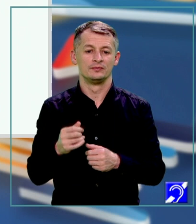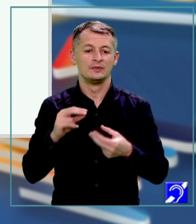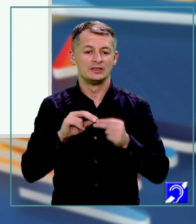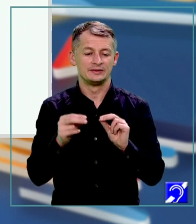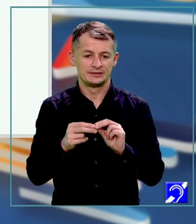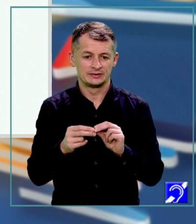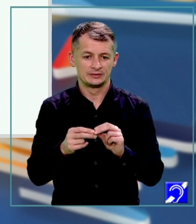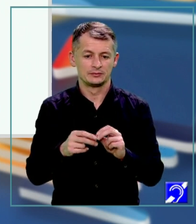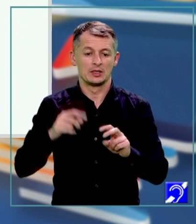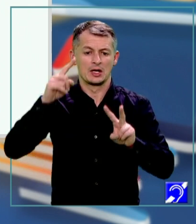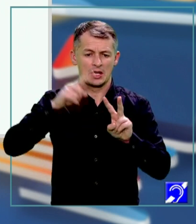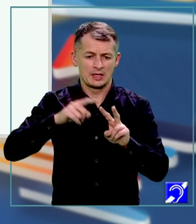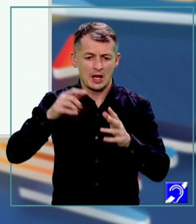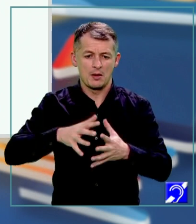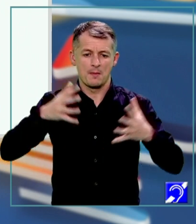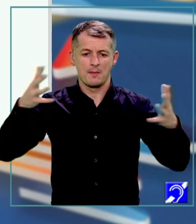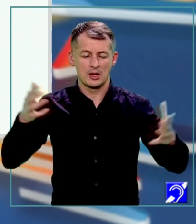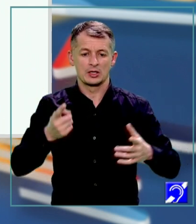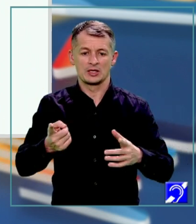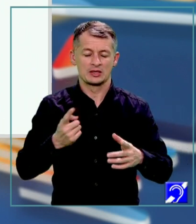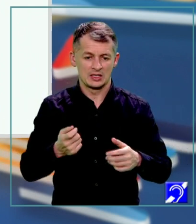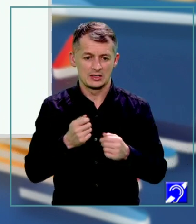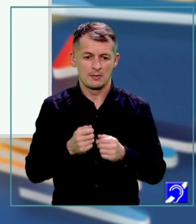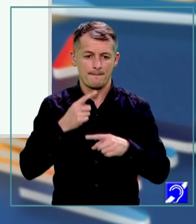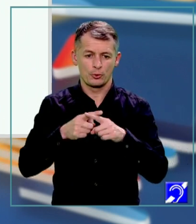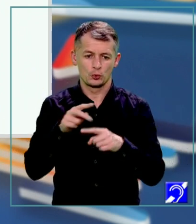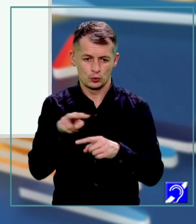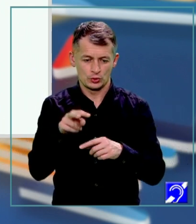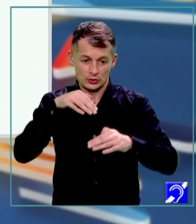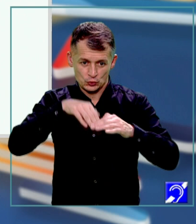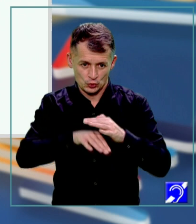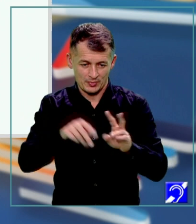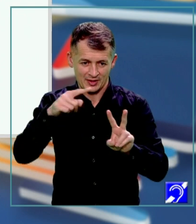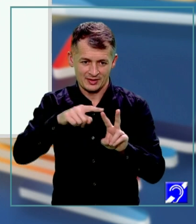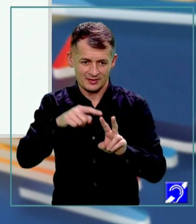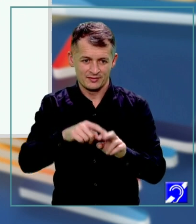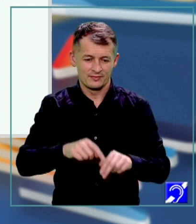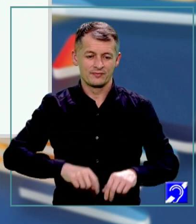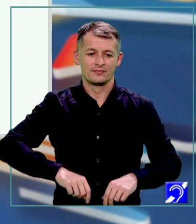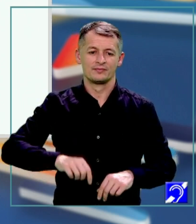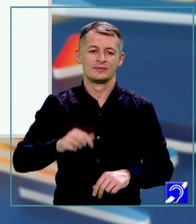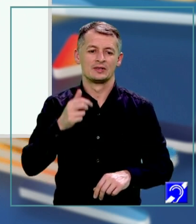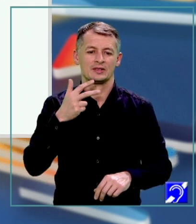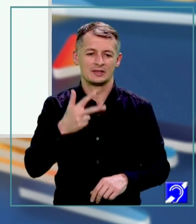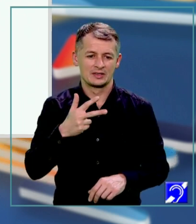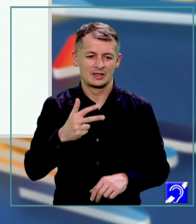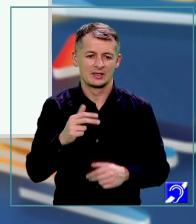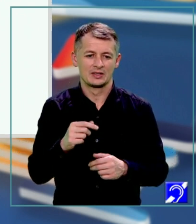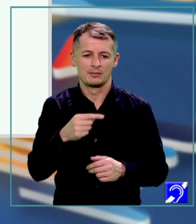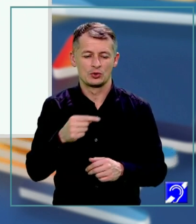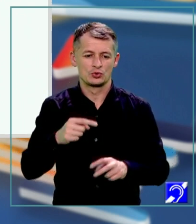înseamnă radical mare din produsul termenilor de sub radical, adică 3 minus radical din 5,